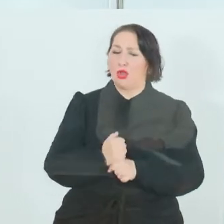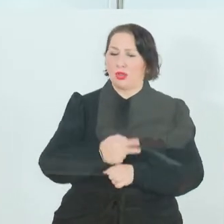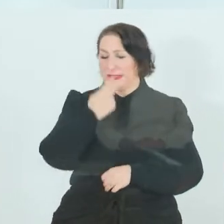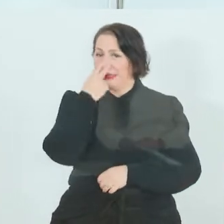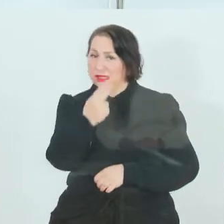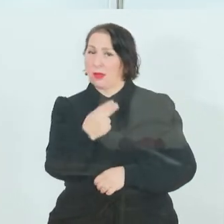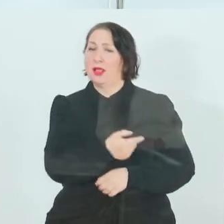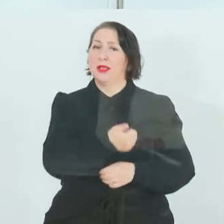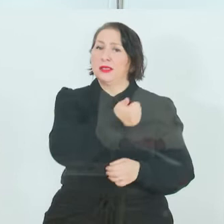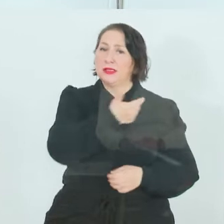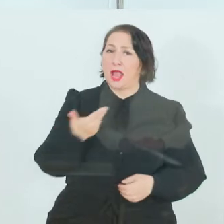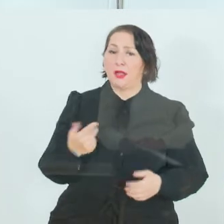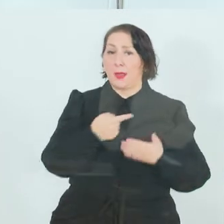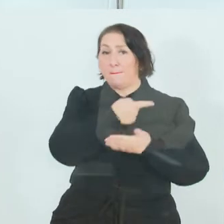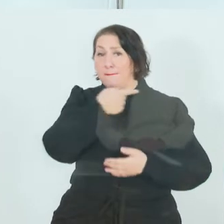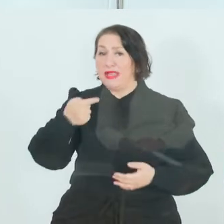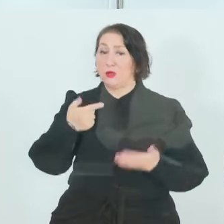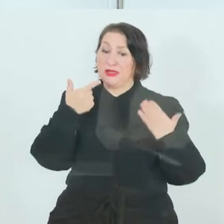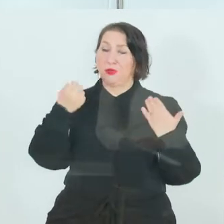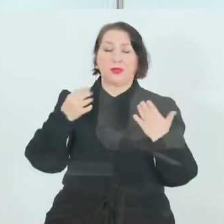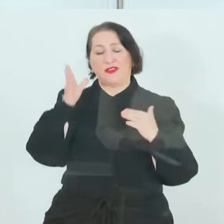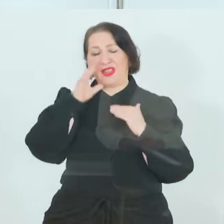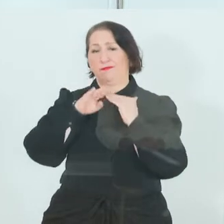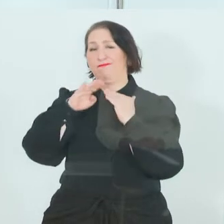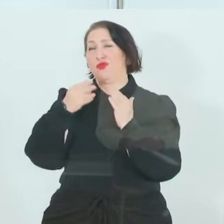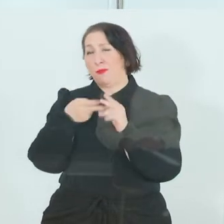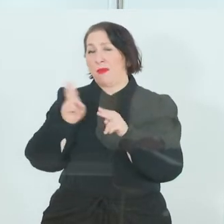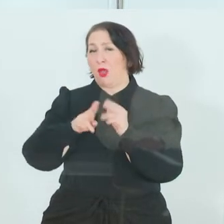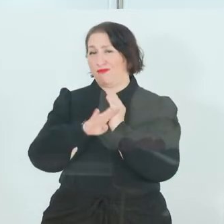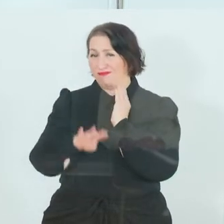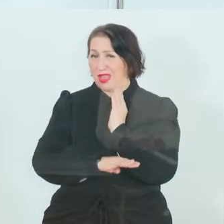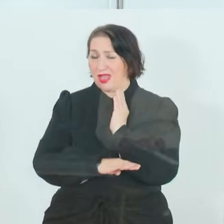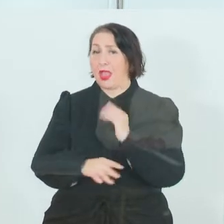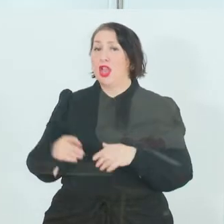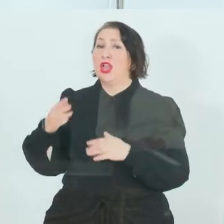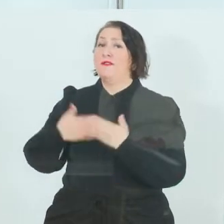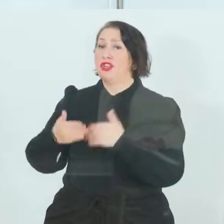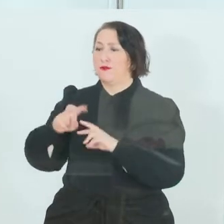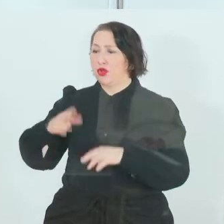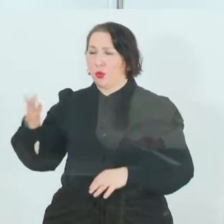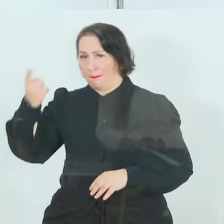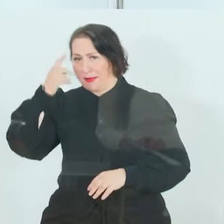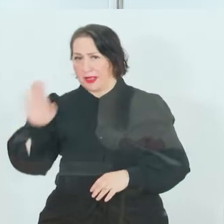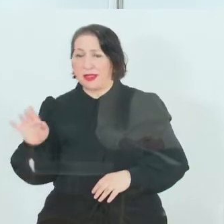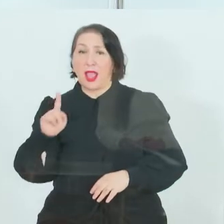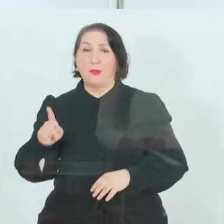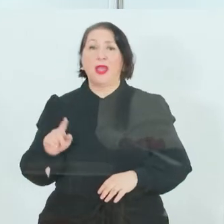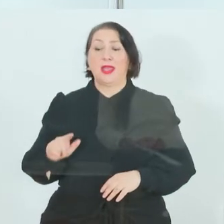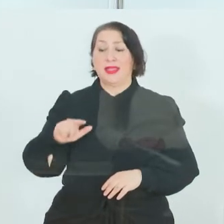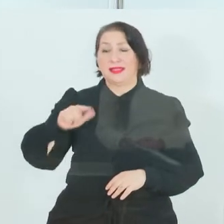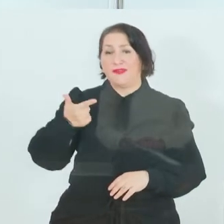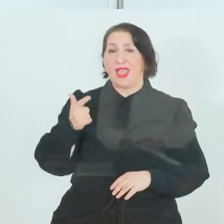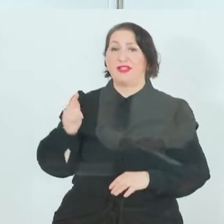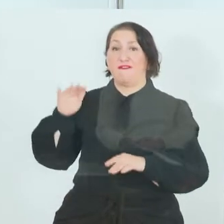es wahrscheinlich mehr als minus sieben Prozent werden werden. Das sagen uns die Wirtschaftsfonds, aber die Auswirkungen dieser zweiten Welle werden